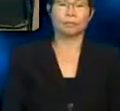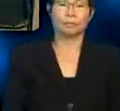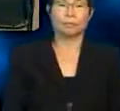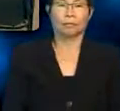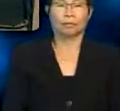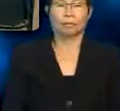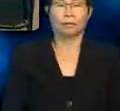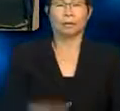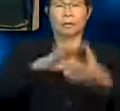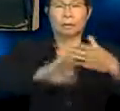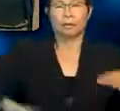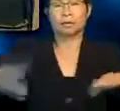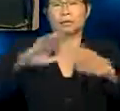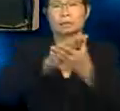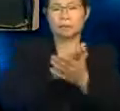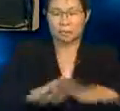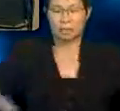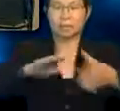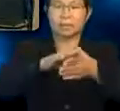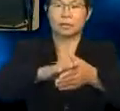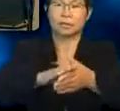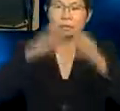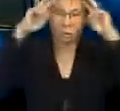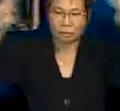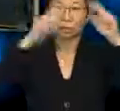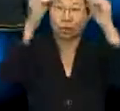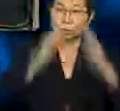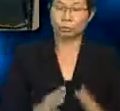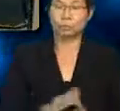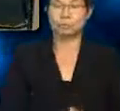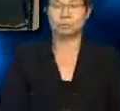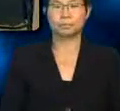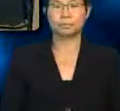Selamat sejahtera, Cikgu! Selamat sejahtera, Cikgu!